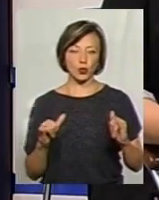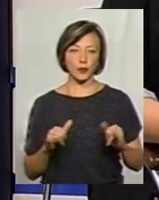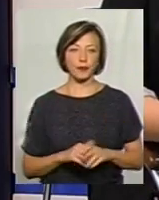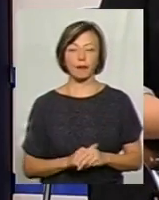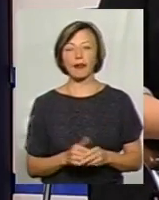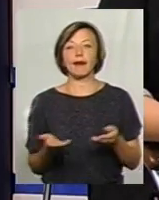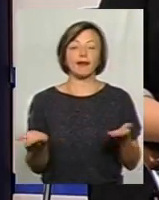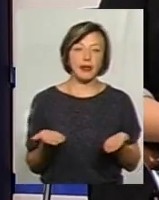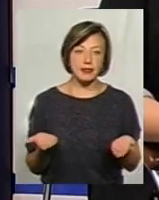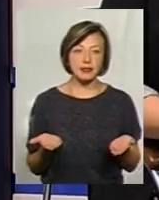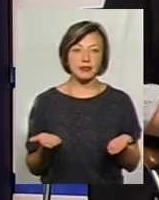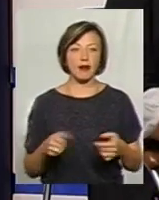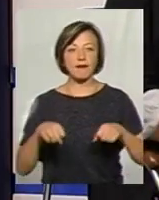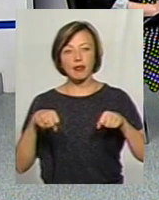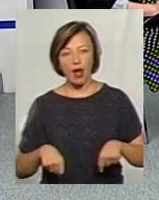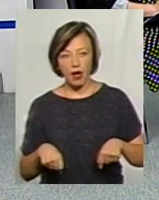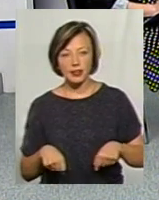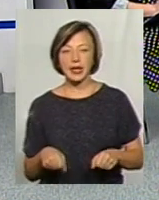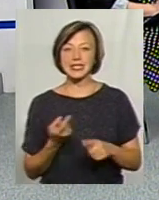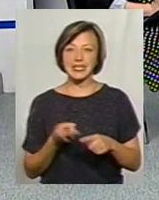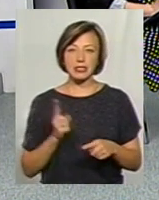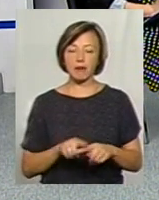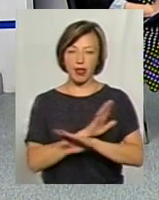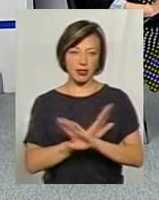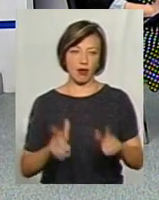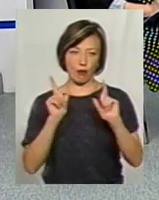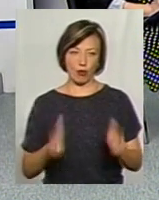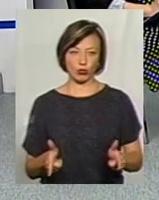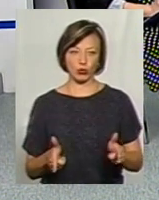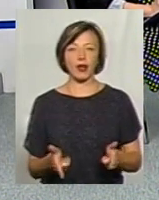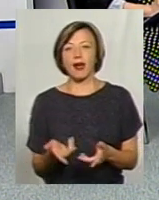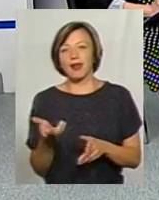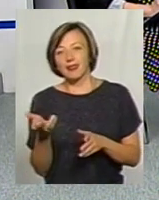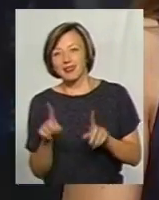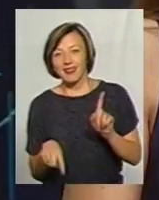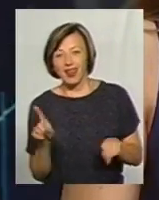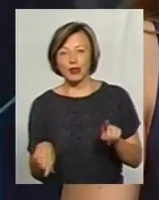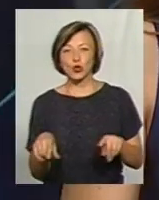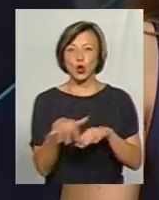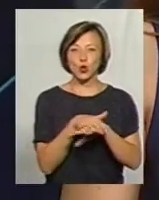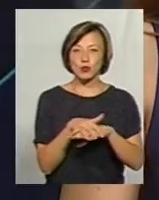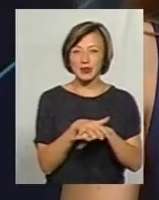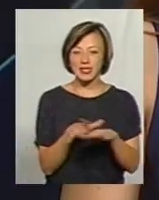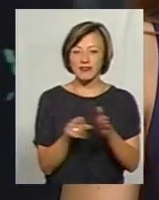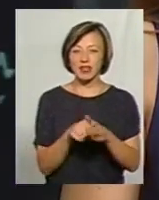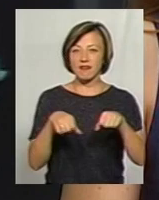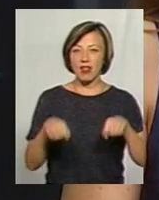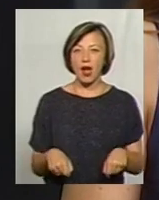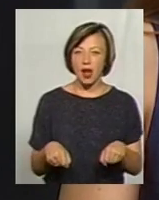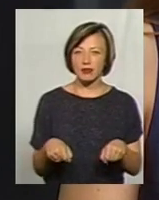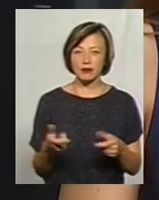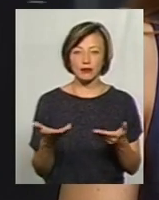Десь влада з цим не погоджується. Десь суспільство з владою йде на